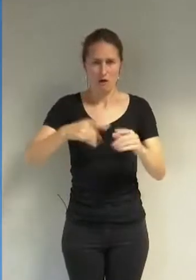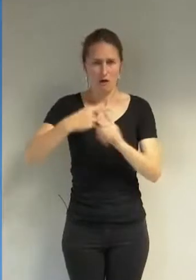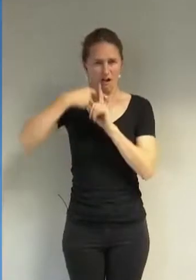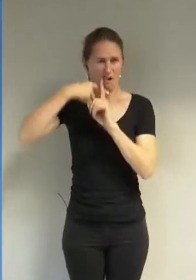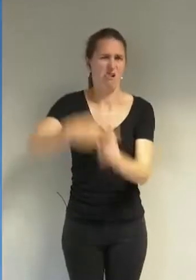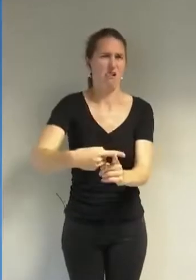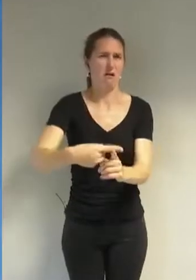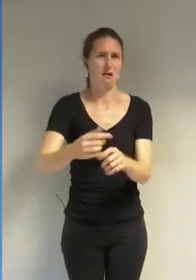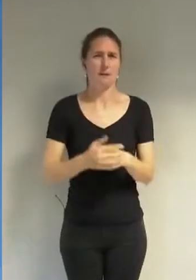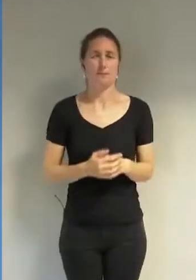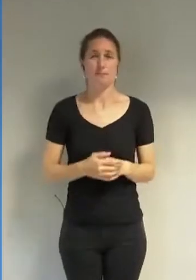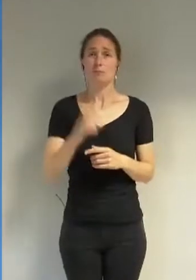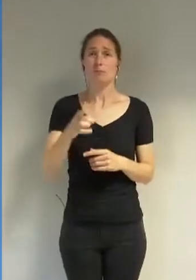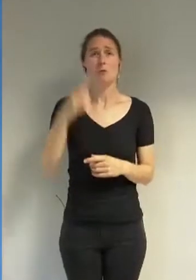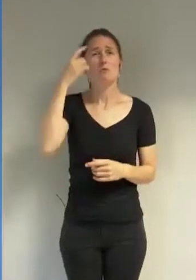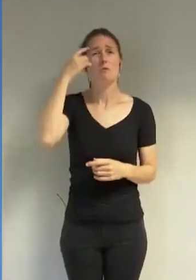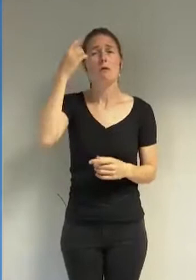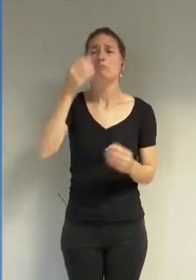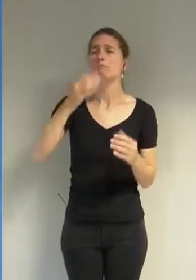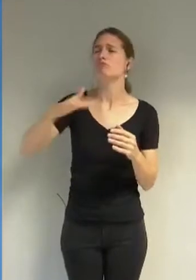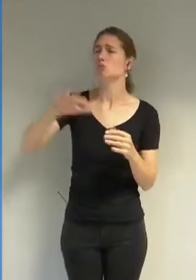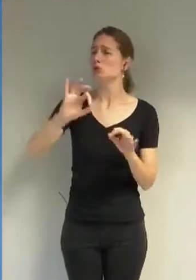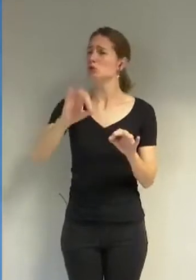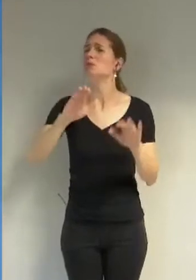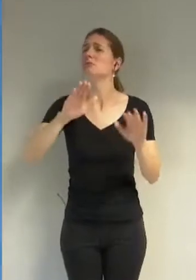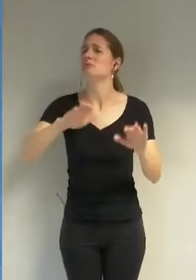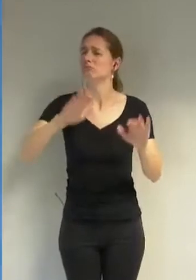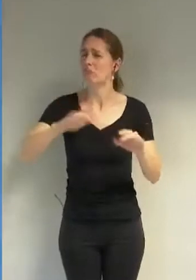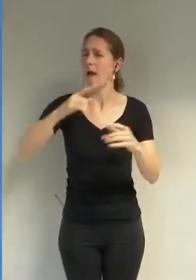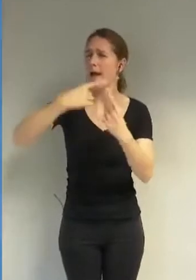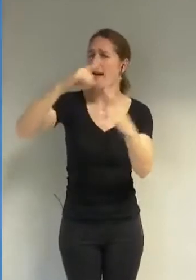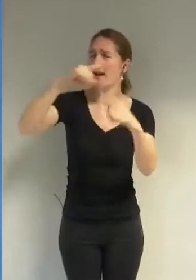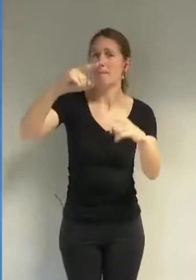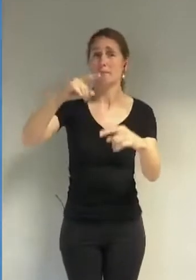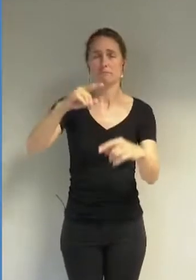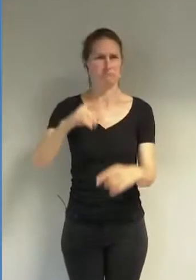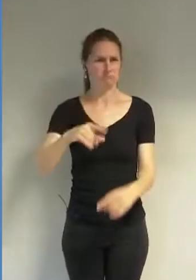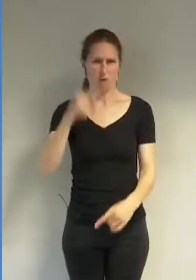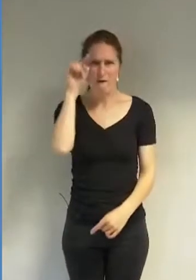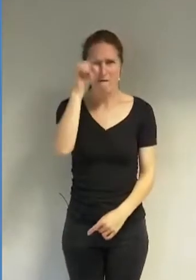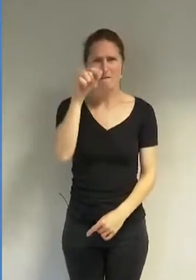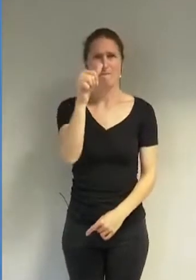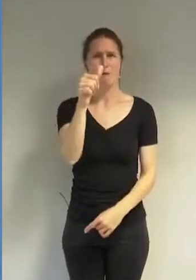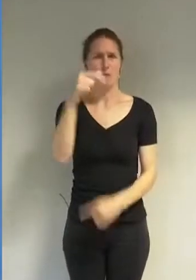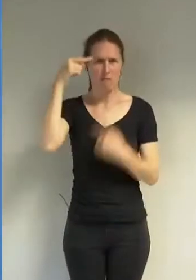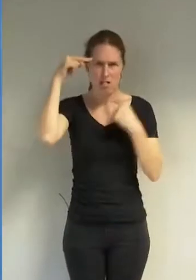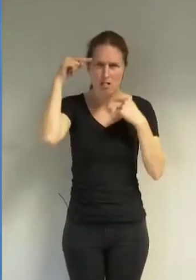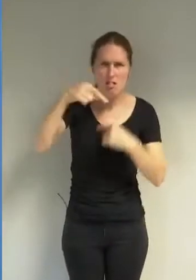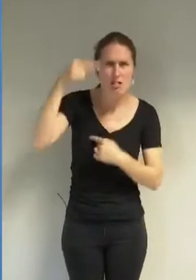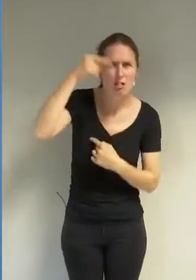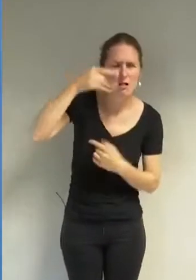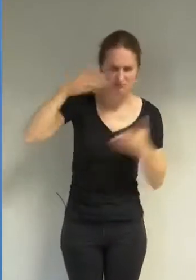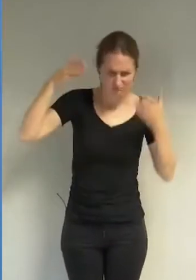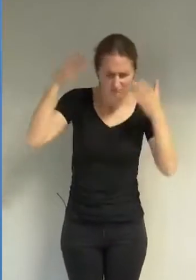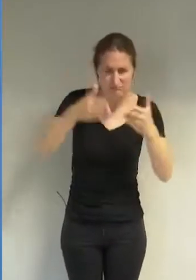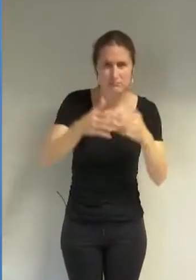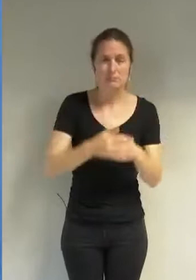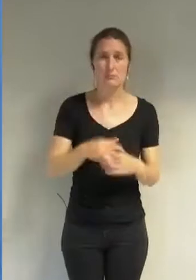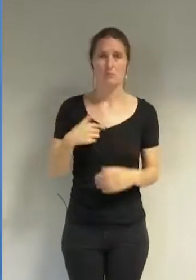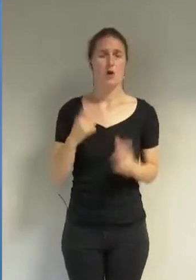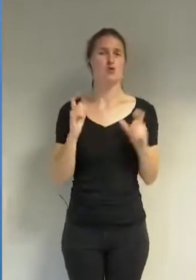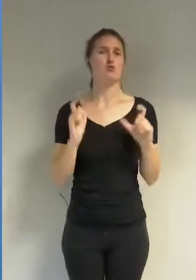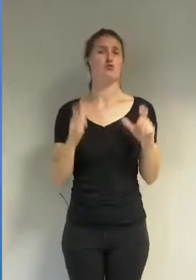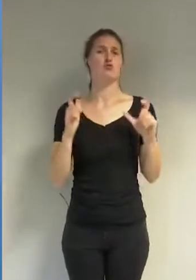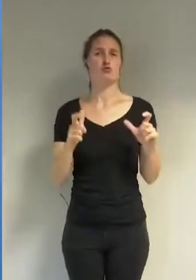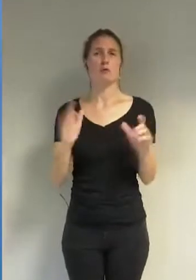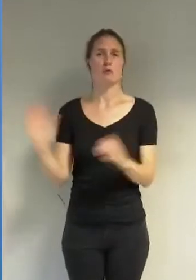où en réalité, ça n'est que votre obsession. Depuis cinq ans, j'ai l'honneur d'être la porte-voix à l'Assemblée nationale des quartiers parmi les